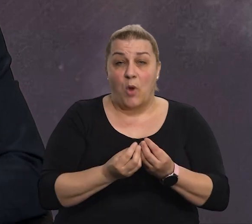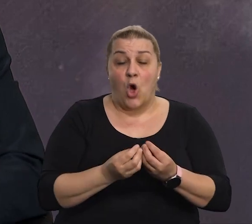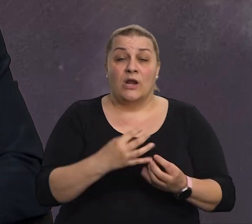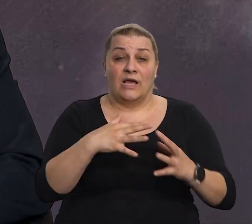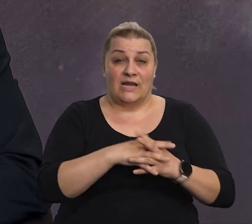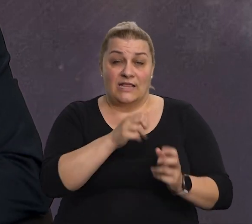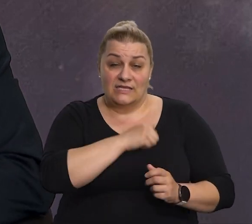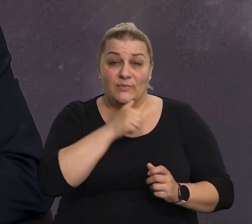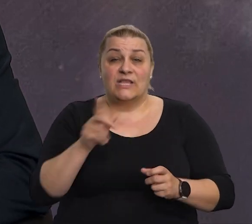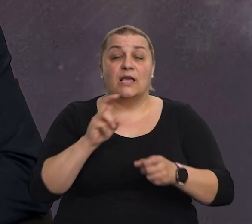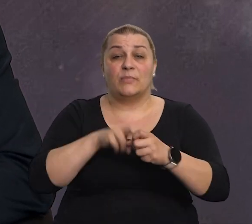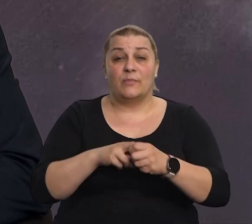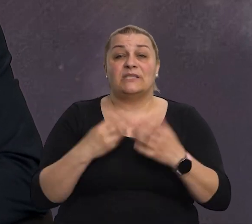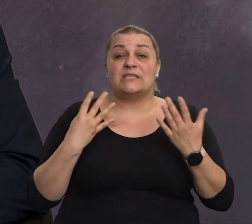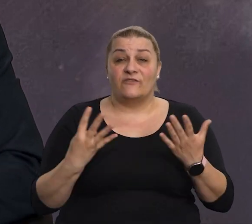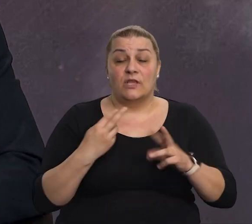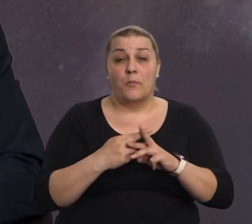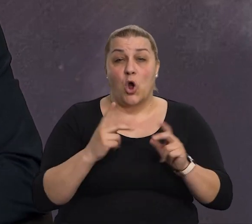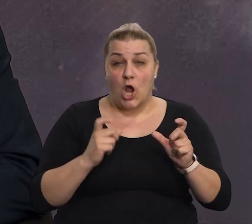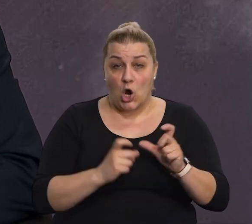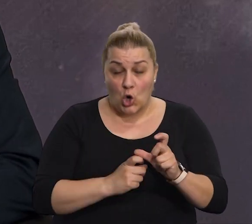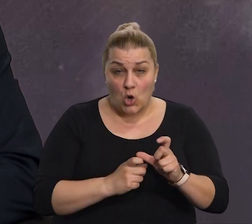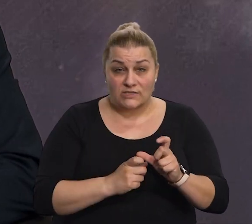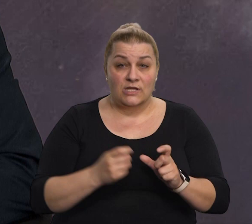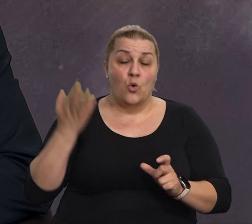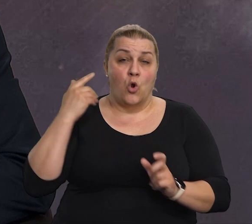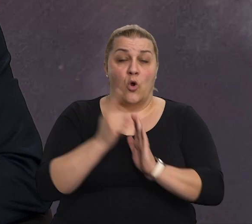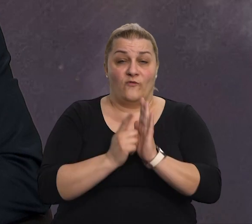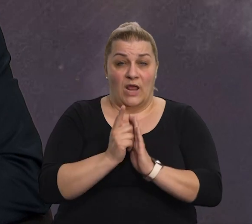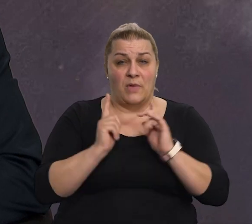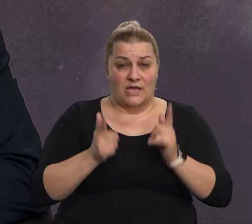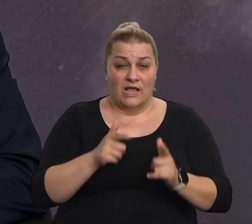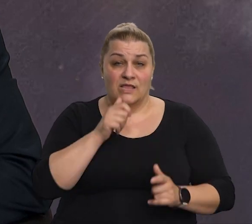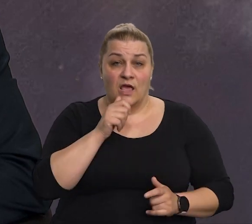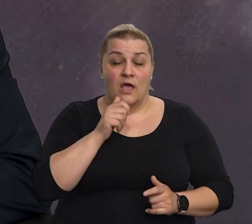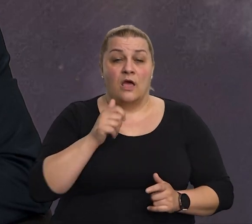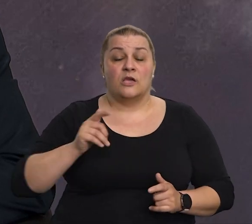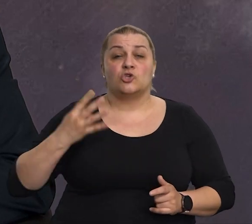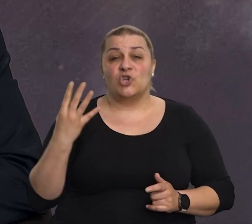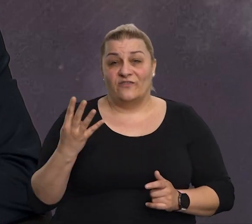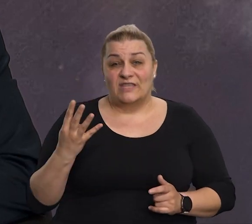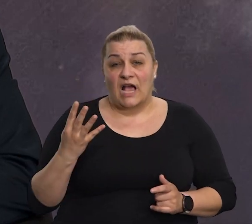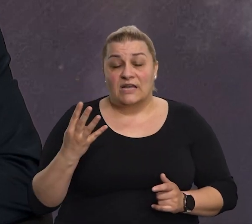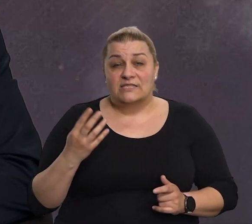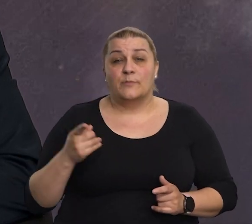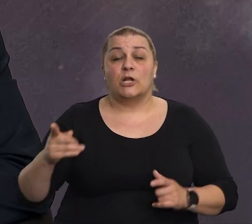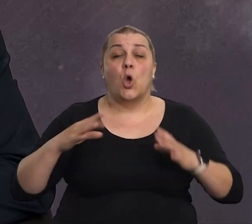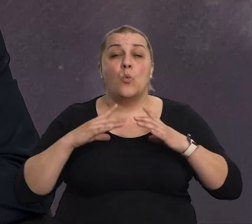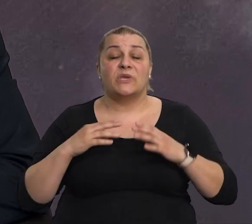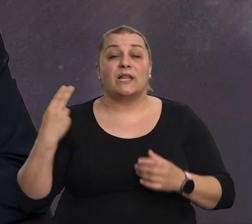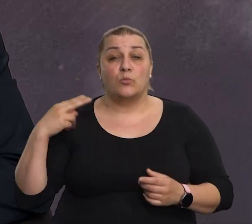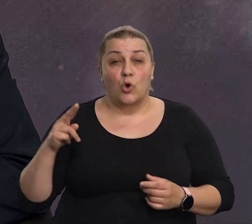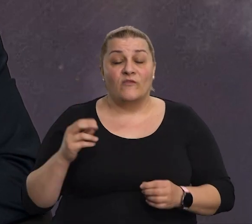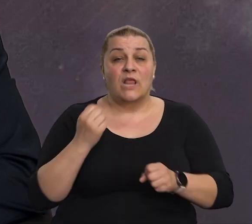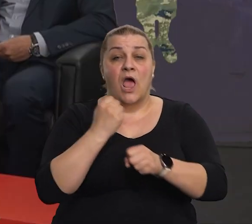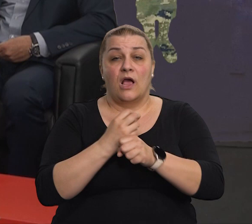pripadnik i devete bojne hosa u tom ratnom vihoru i četvrte gardijske brigade, on je umiroljeni pukovnik pobjedničke Hrvatske vojske